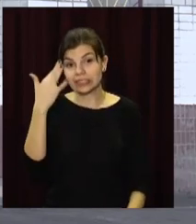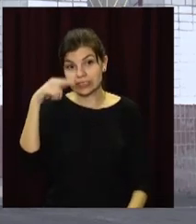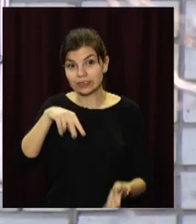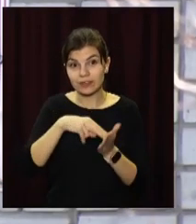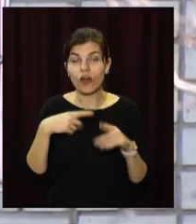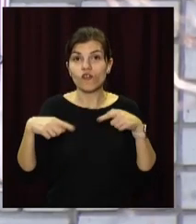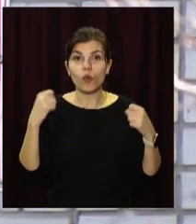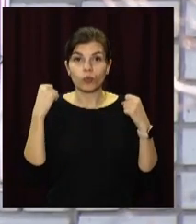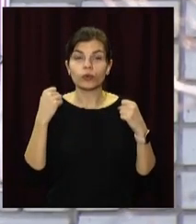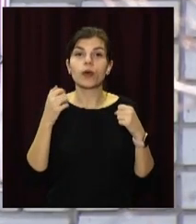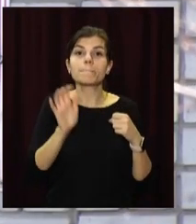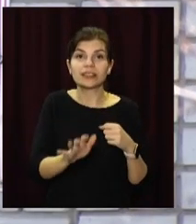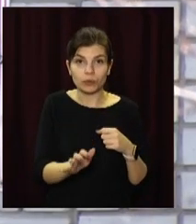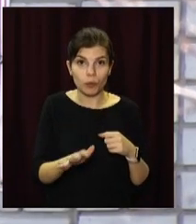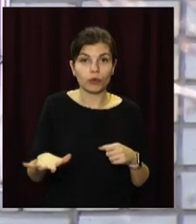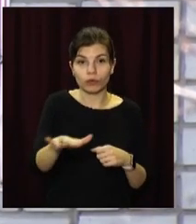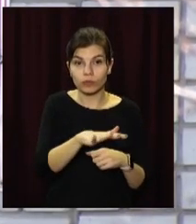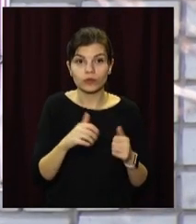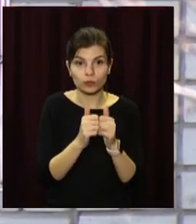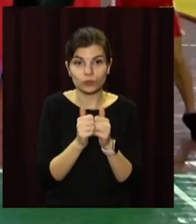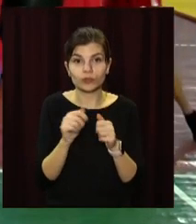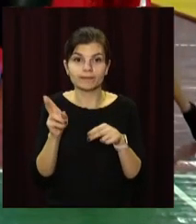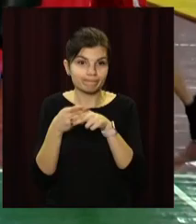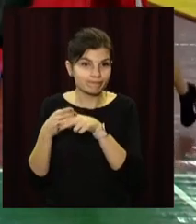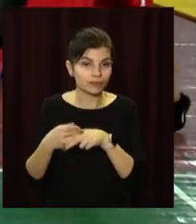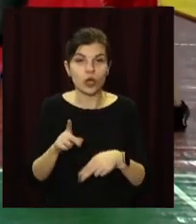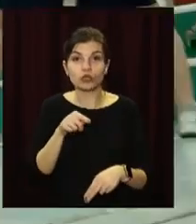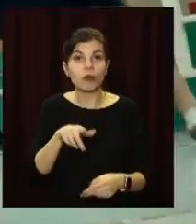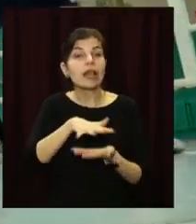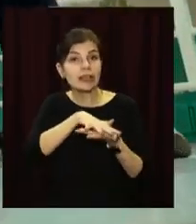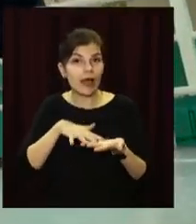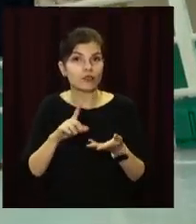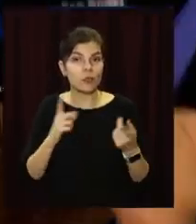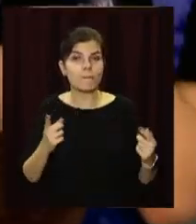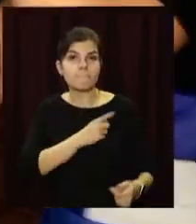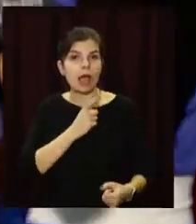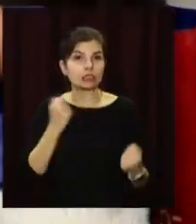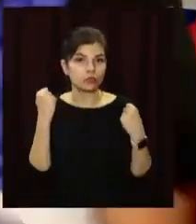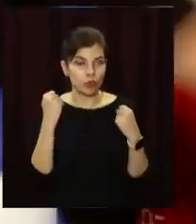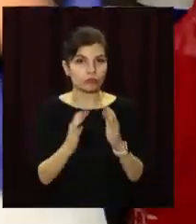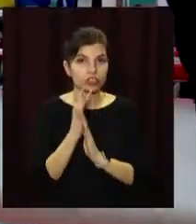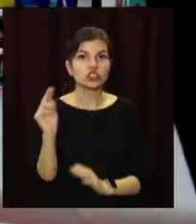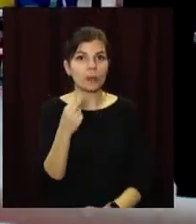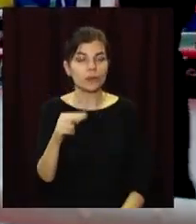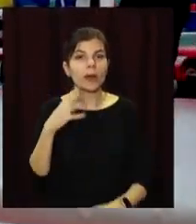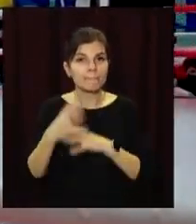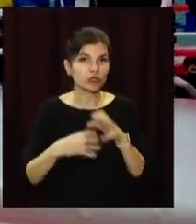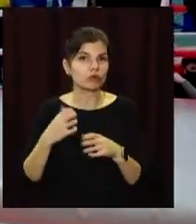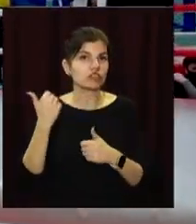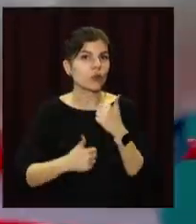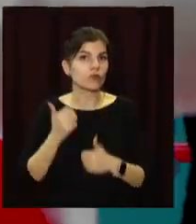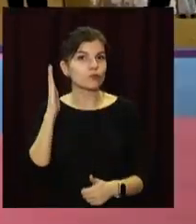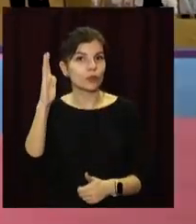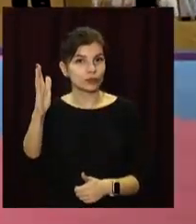футбольному та баскетбольному майданчиках поблизу спортшколи, аби тут і надалі зростали майстри спорту та шемпіони міжнародних